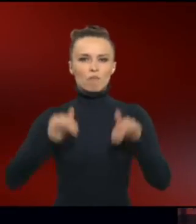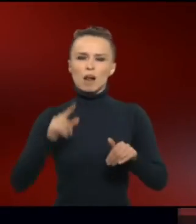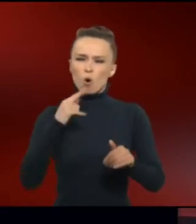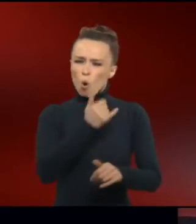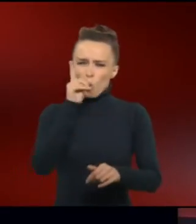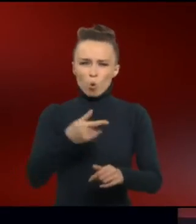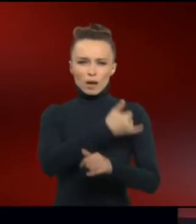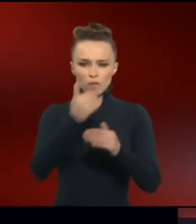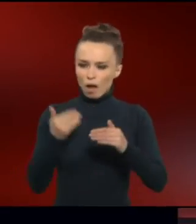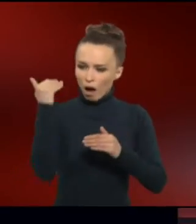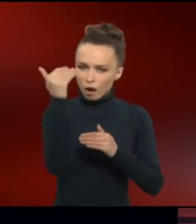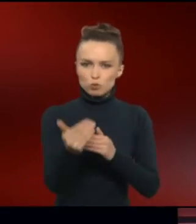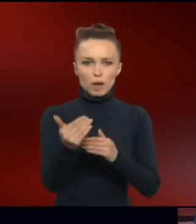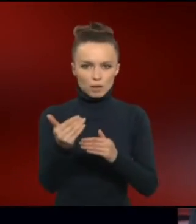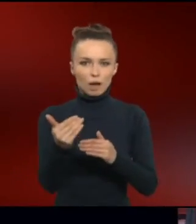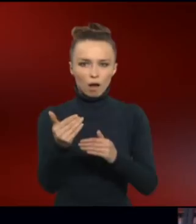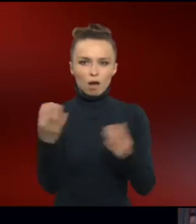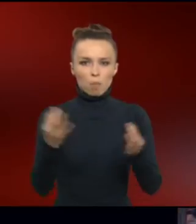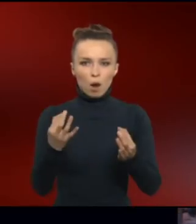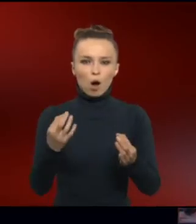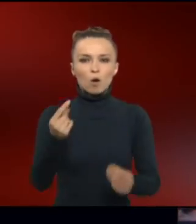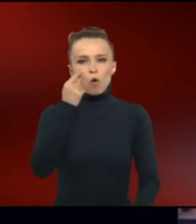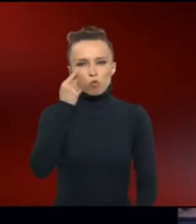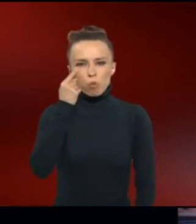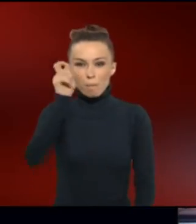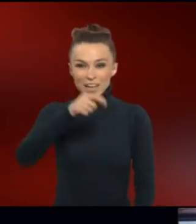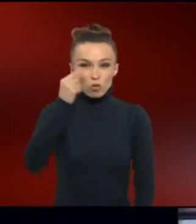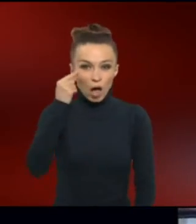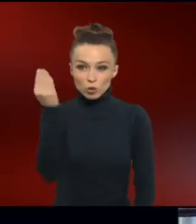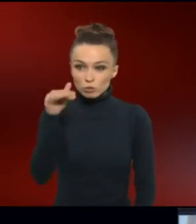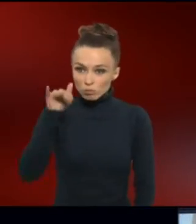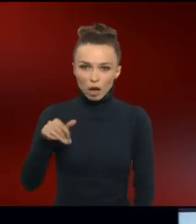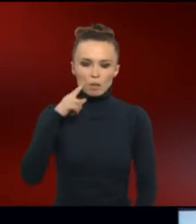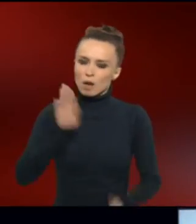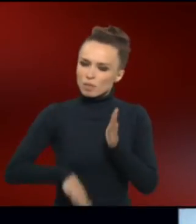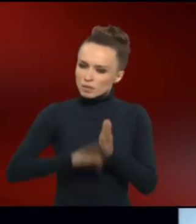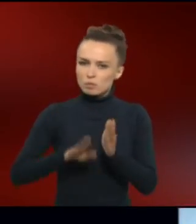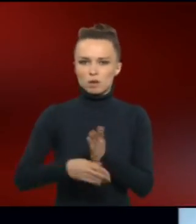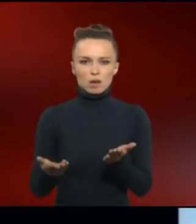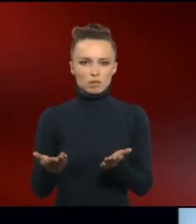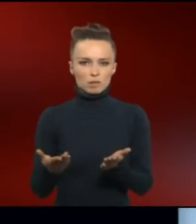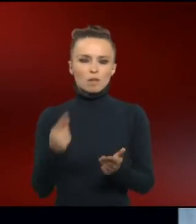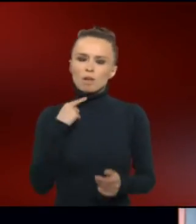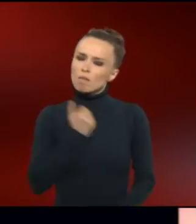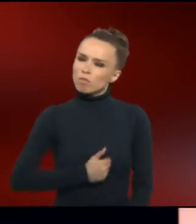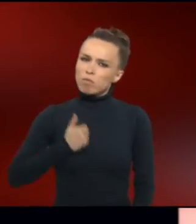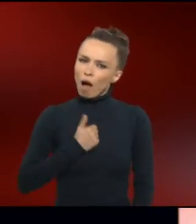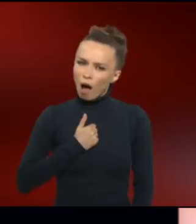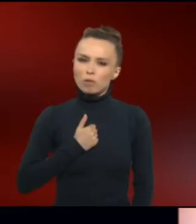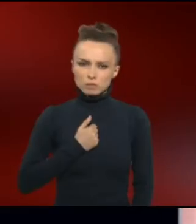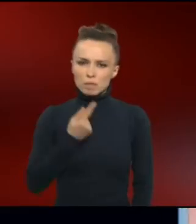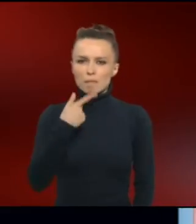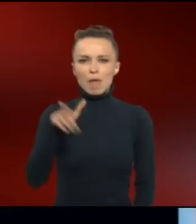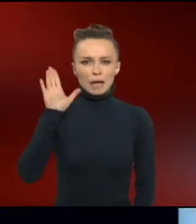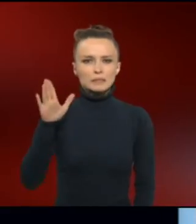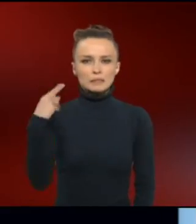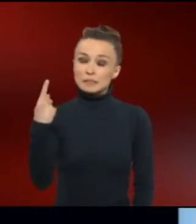Menschen mit Down-Syndrom immer wieder abgewertet und diskriminiert wurden. Der traurige Tiefpunkt, das waren die Nazis. Sie